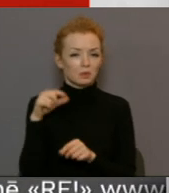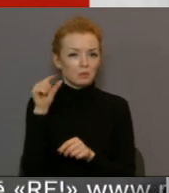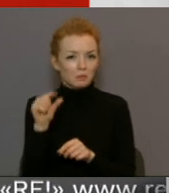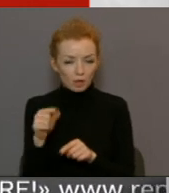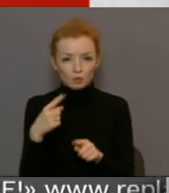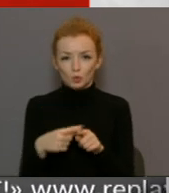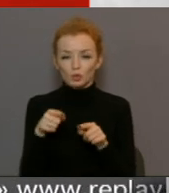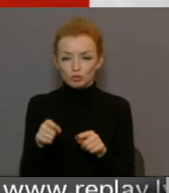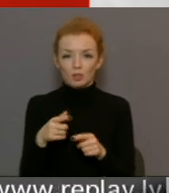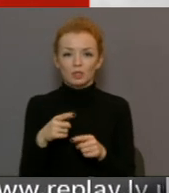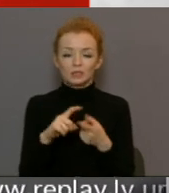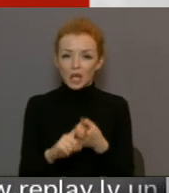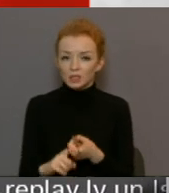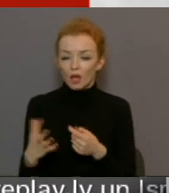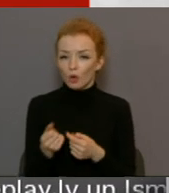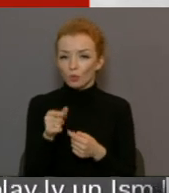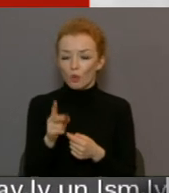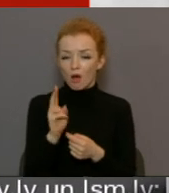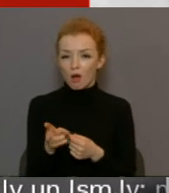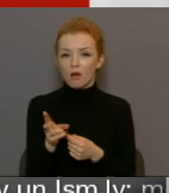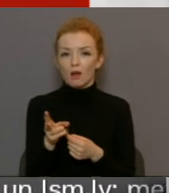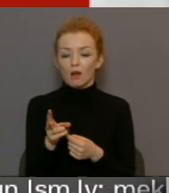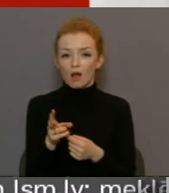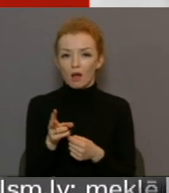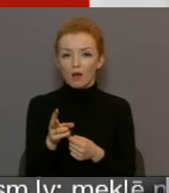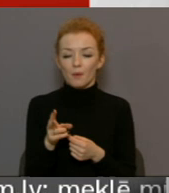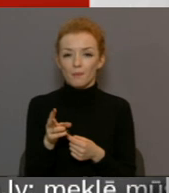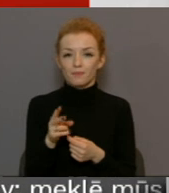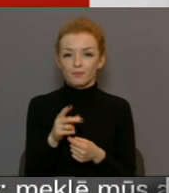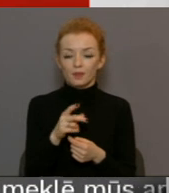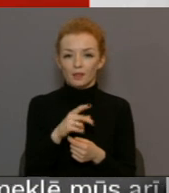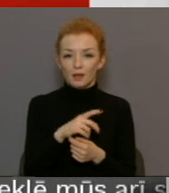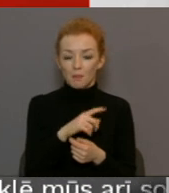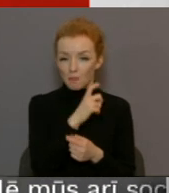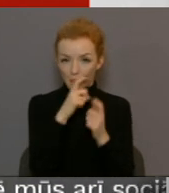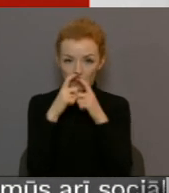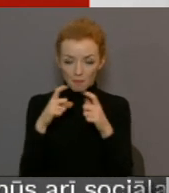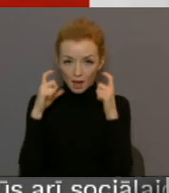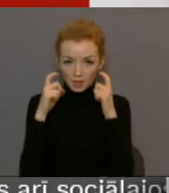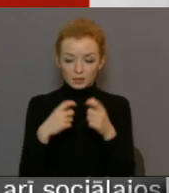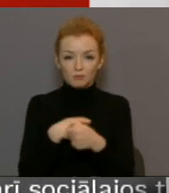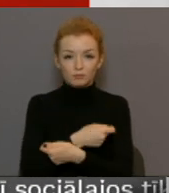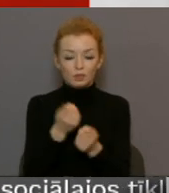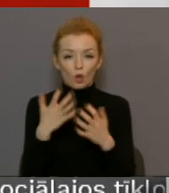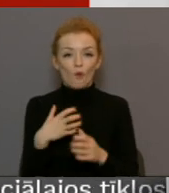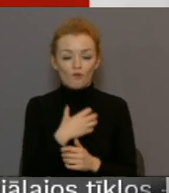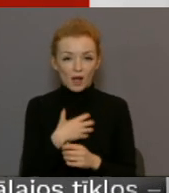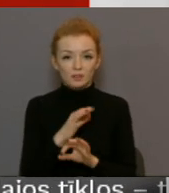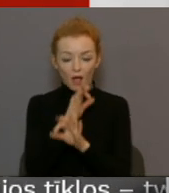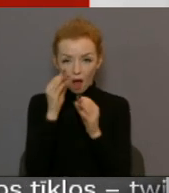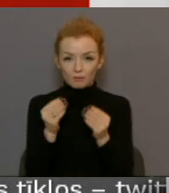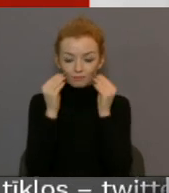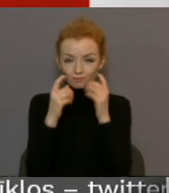šī zemā aktivitāte vairāk ir saistīta ar to, ka līdz masku izdalu sprīdzīm jau šīs maskas bija jāsāk valkāt. Un